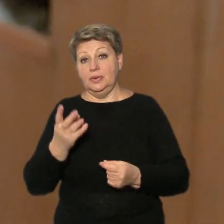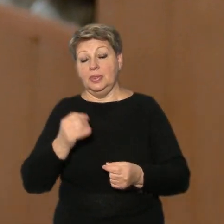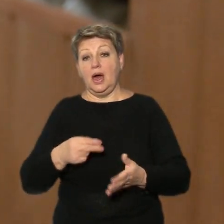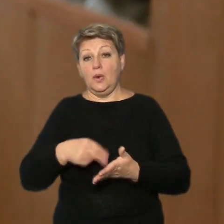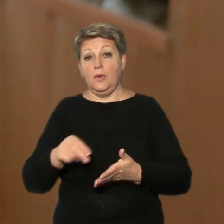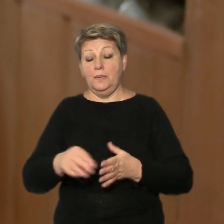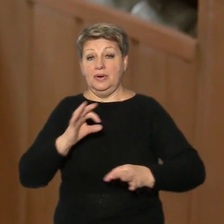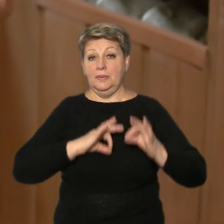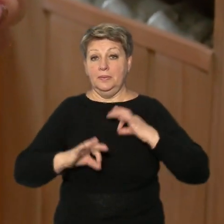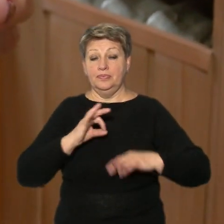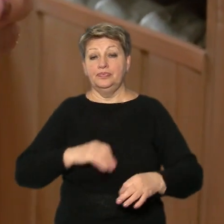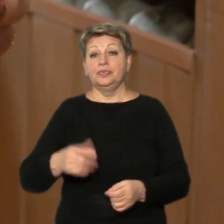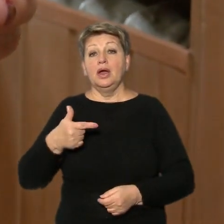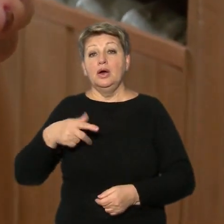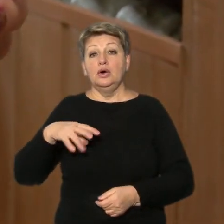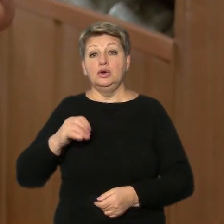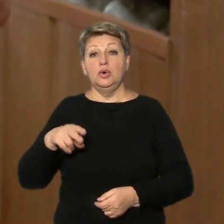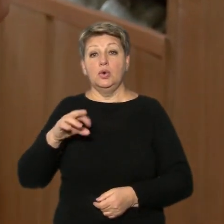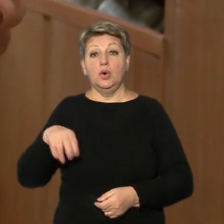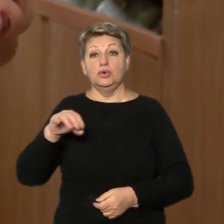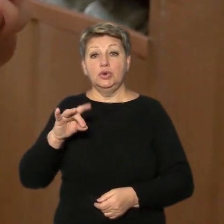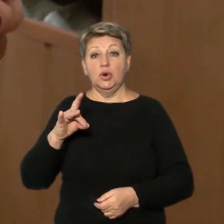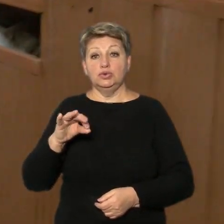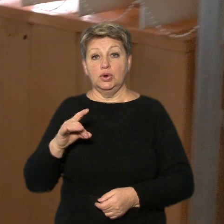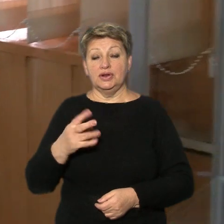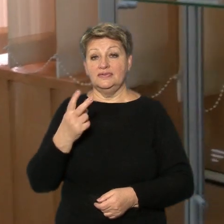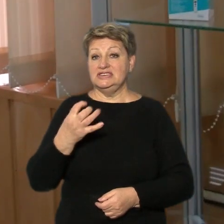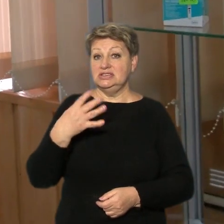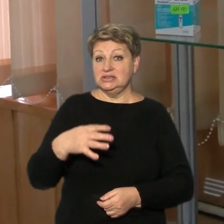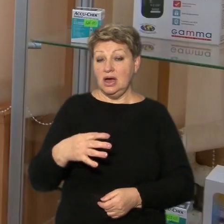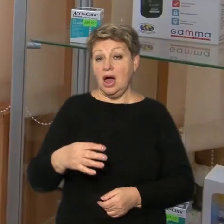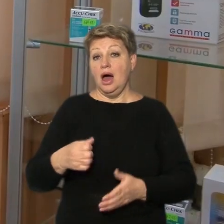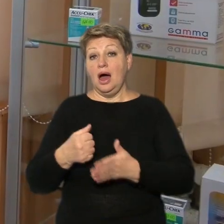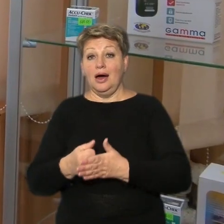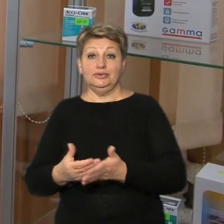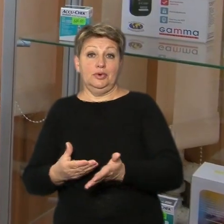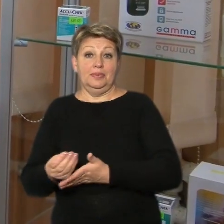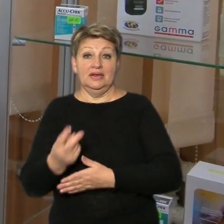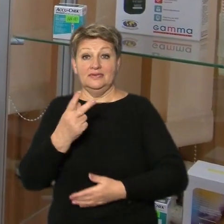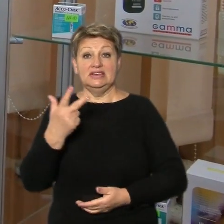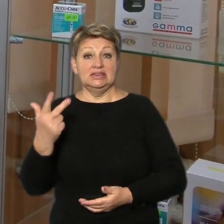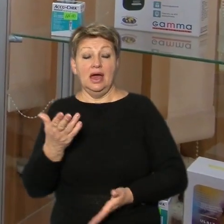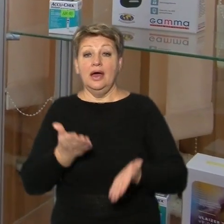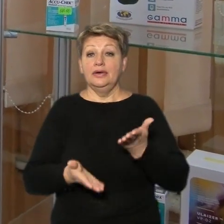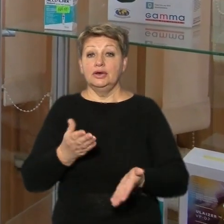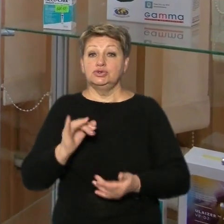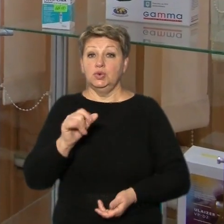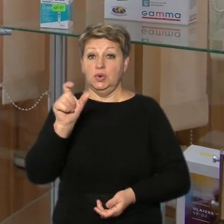Ось, наприклад, глюкодоктор, він коштує 240 гривень, доплата за нього 23 гривні. Якщо в людини є такий